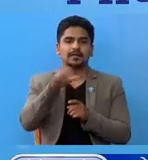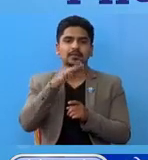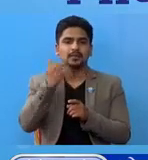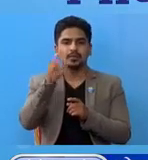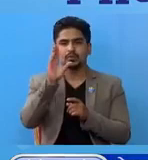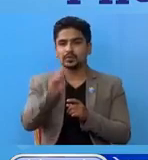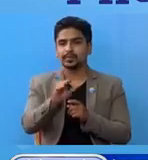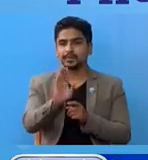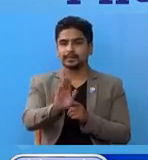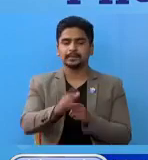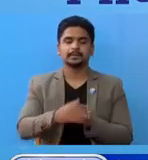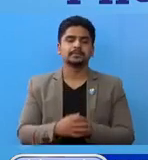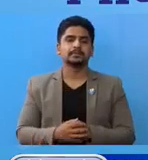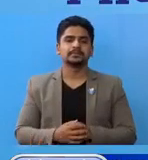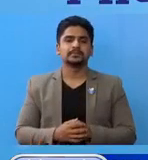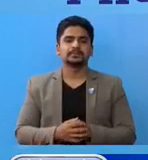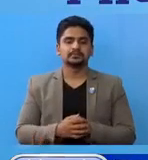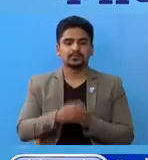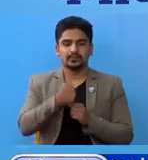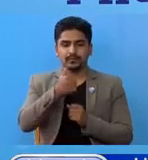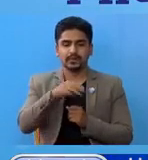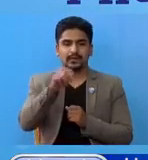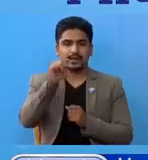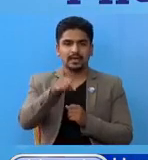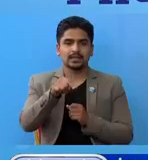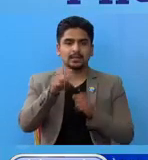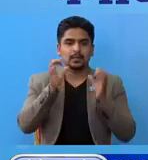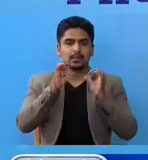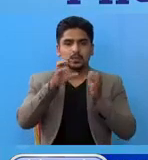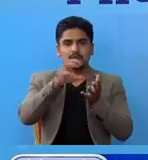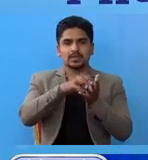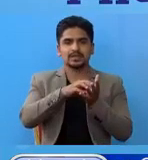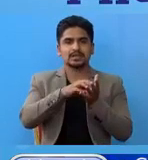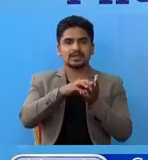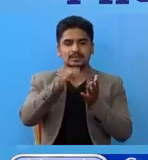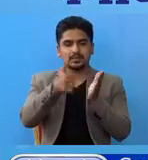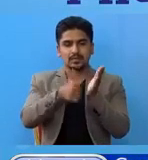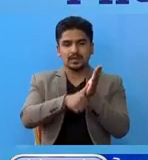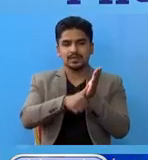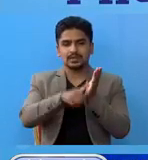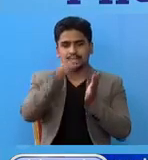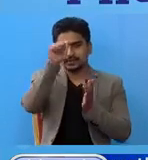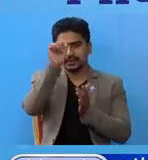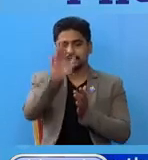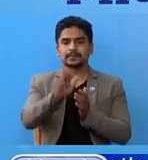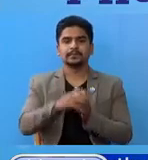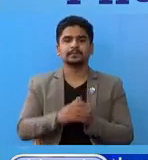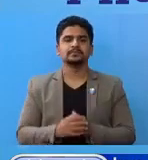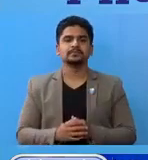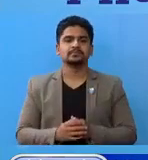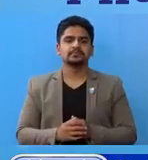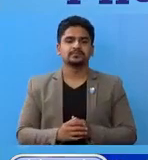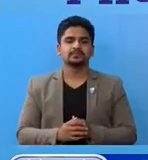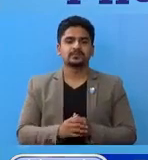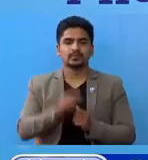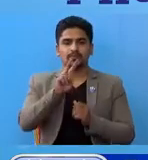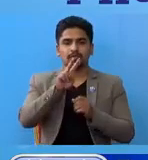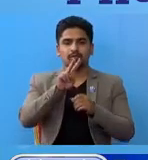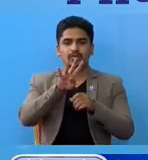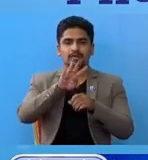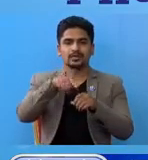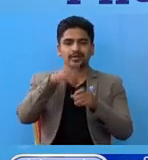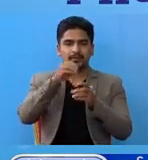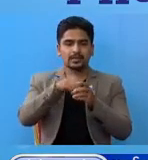मिर्तु काम रहेको छा। अब आजको परियोक्साला को परिच्छन बिवरन्ट तिर लागूं। विगा 24